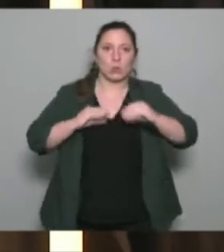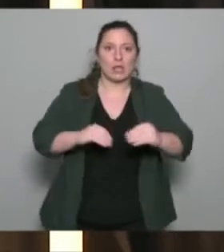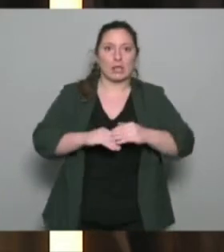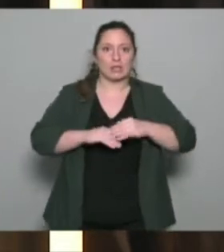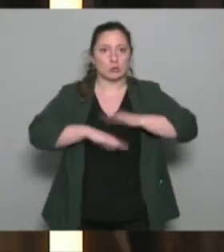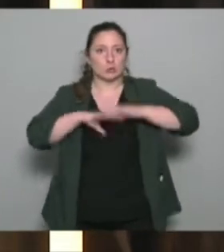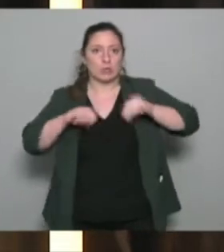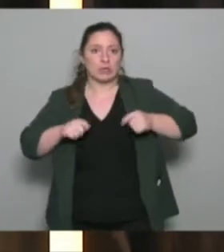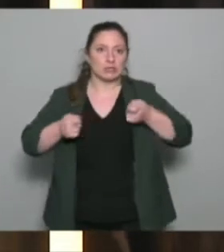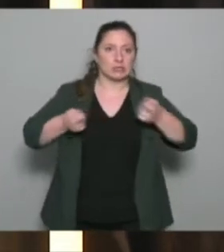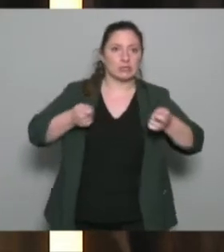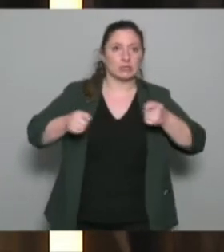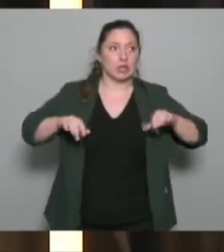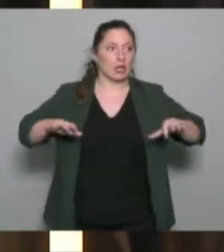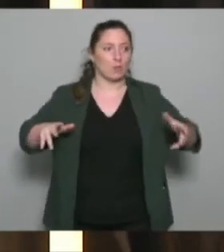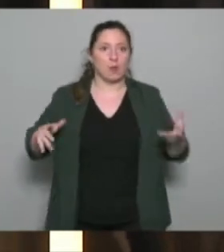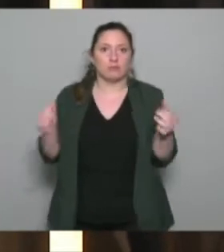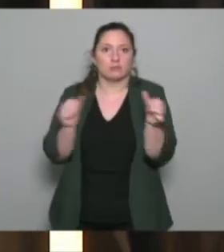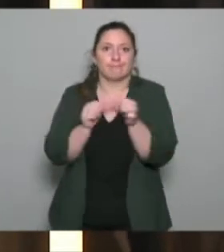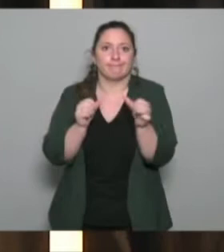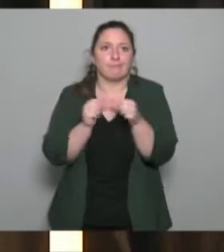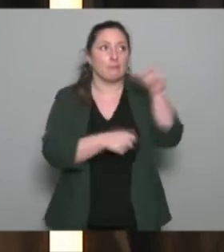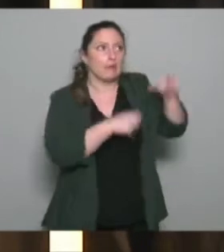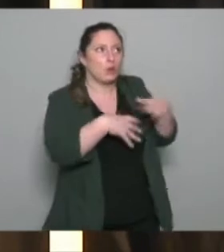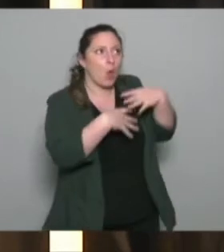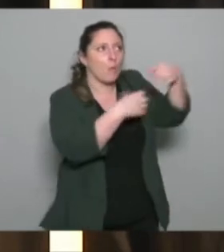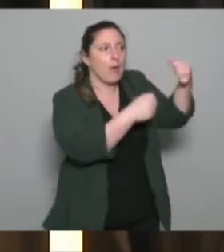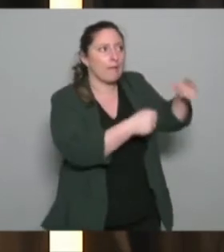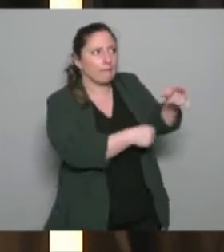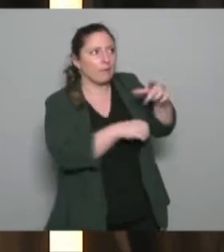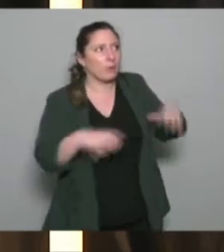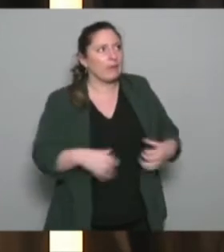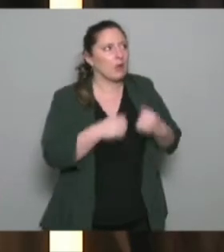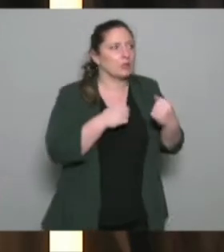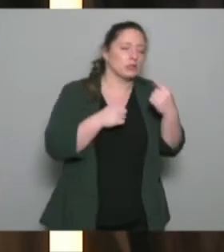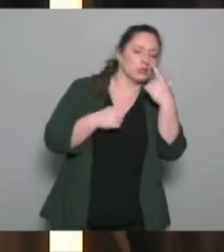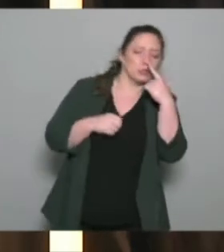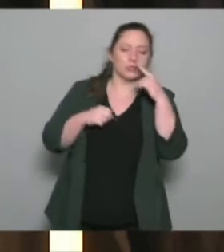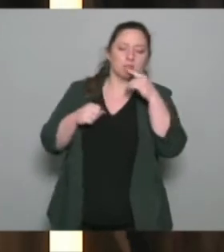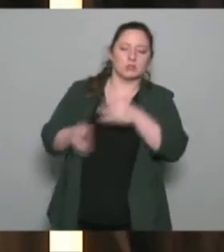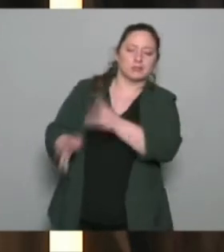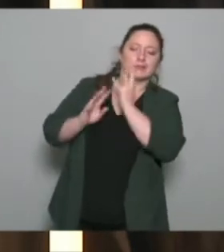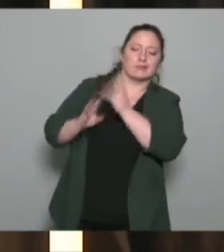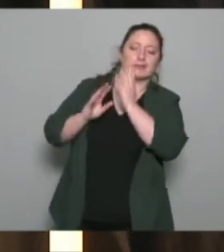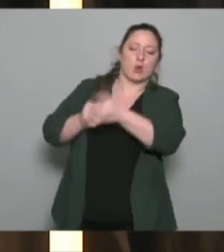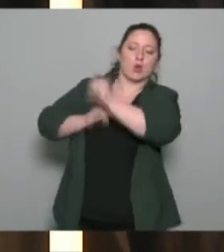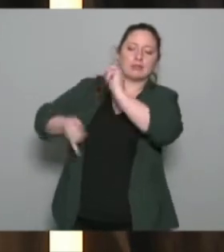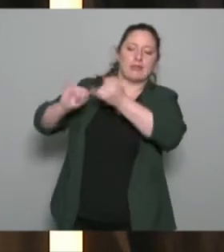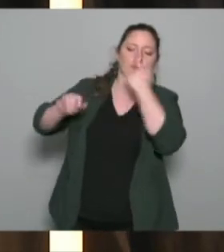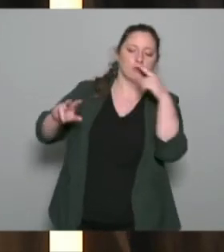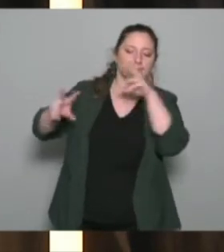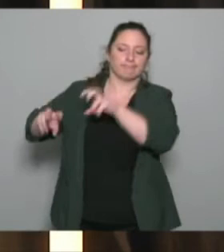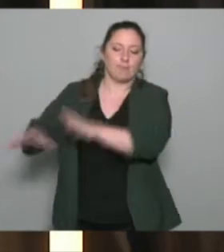notamment au niveau des employeurs. Mais qu'est-ce qu'ils recherchent comme compétence ? Qu'est-ce qu'ils privilégient pour prendre